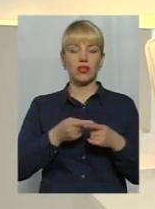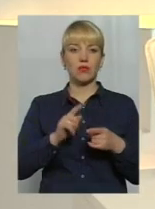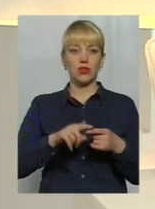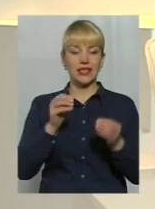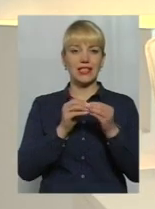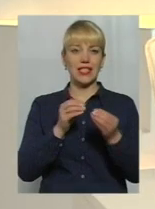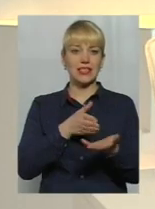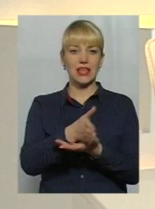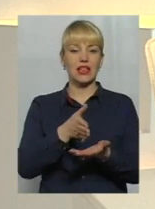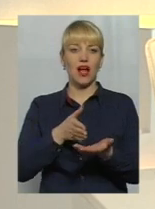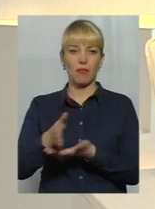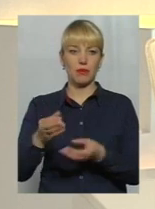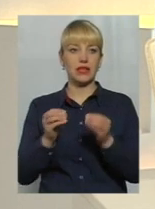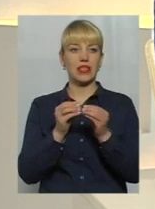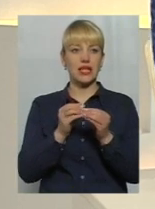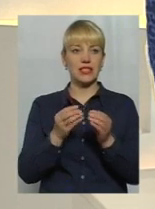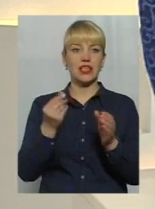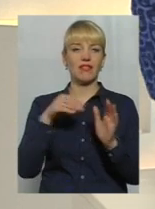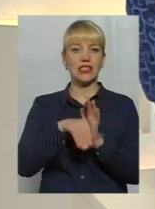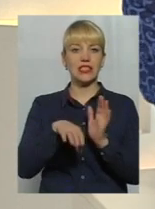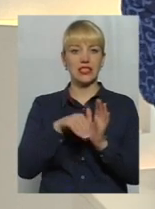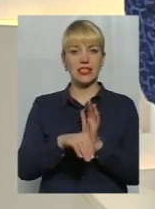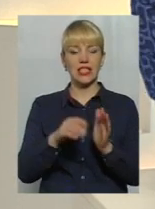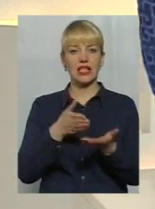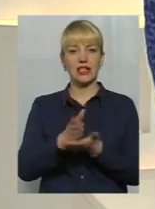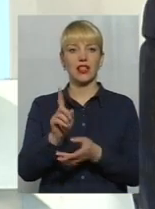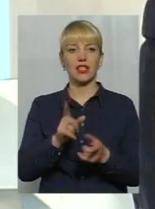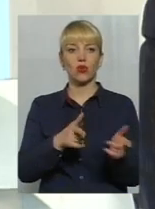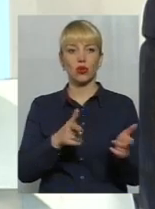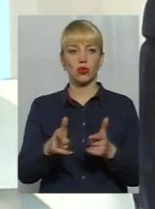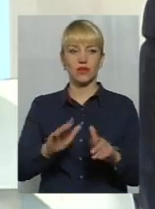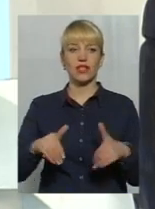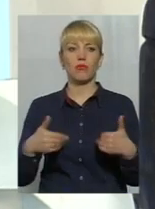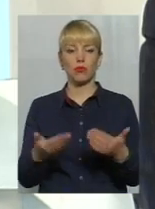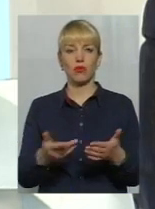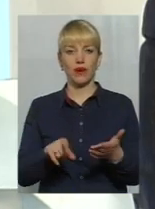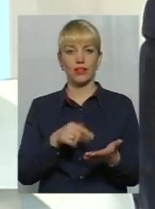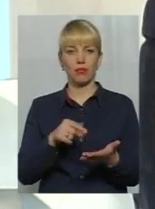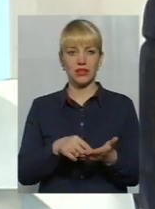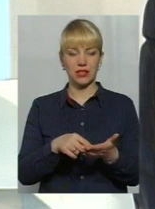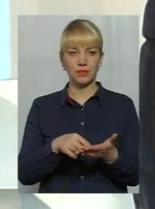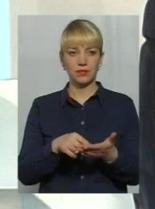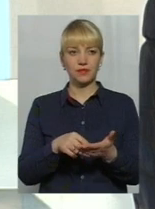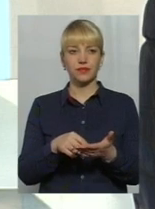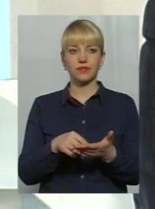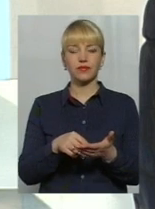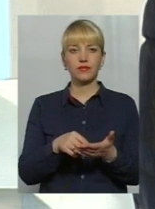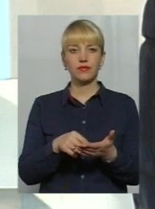напрямків, 10 інвестиційних напрямків, які готові запропонувати місто, готові запропонувати